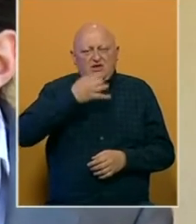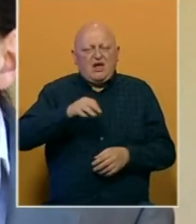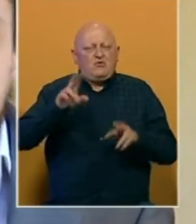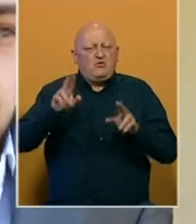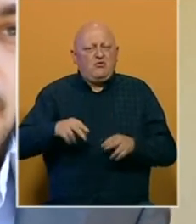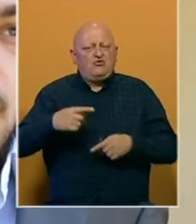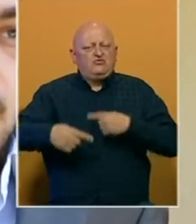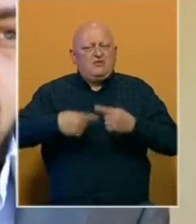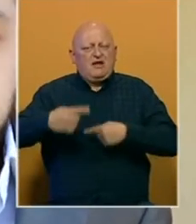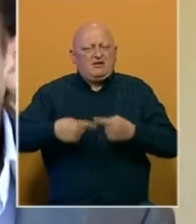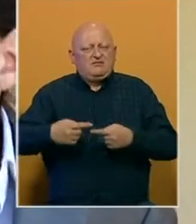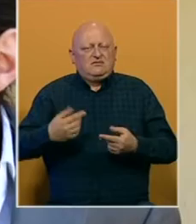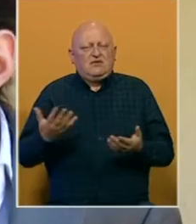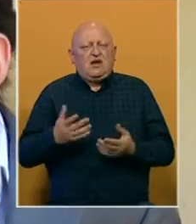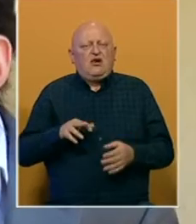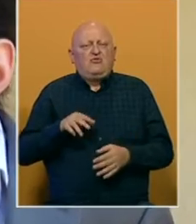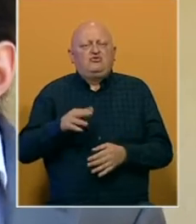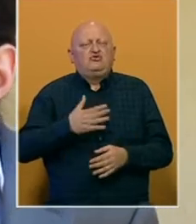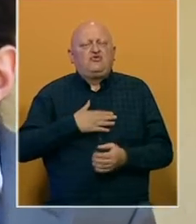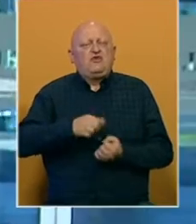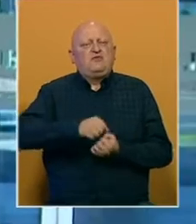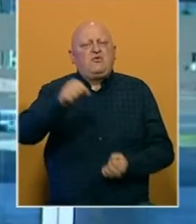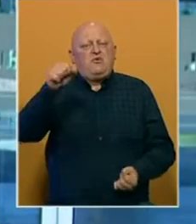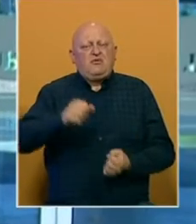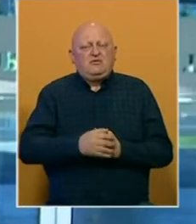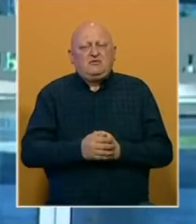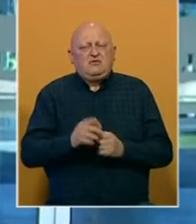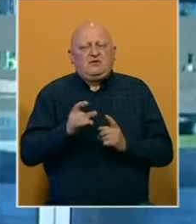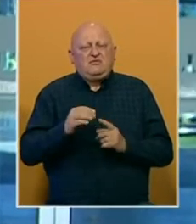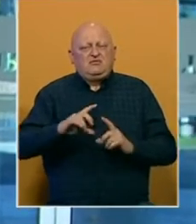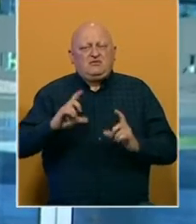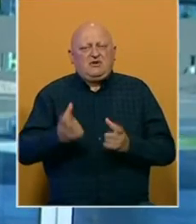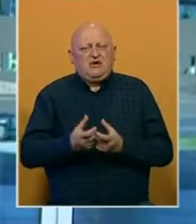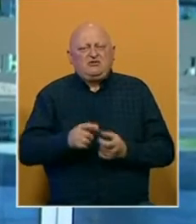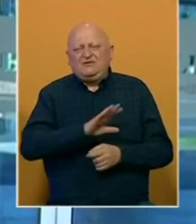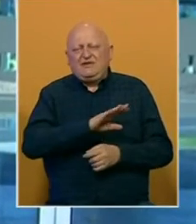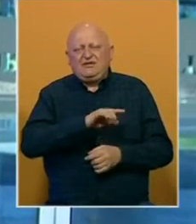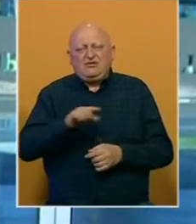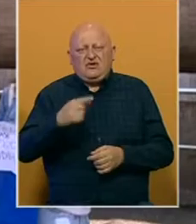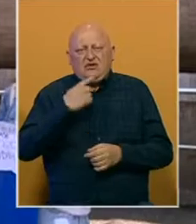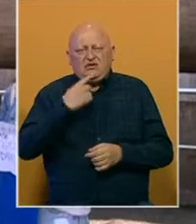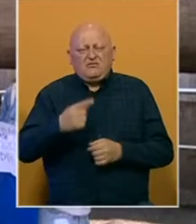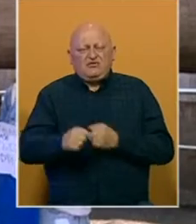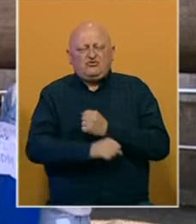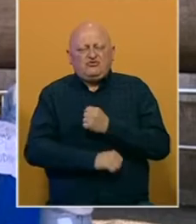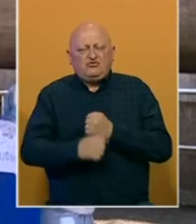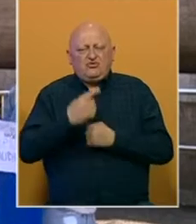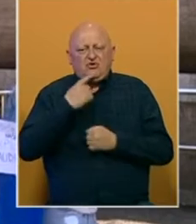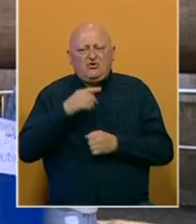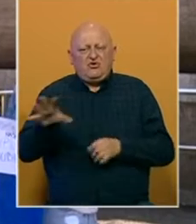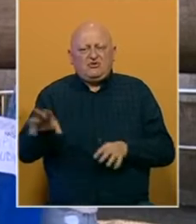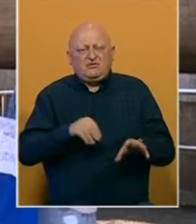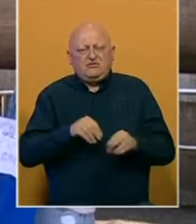mogući mehanizam kako bi došli do svojih diploma. Prcić je do hapšenja sve negirao. Tvrdi da je riječ o studentima koji su prepisivali